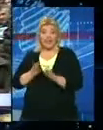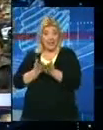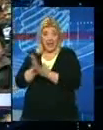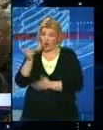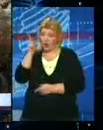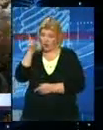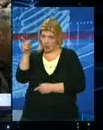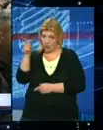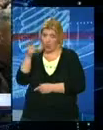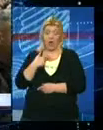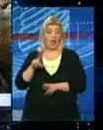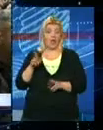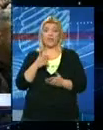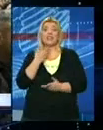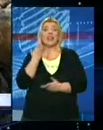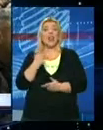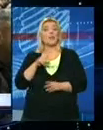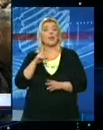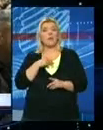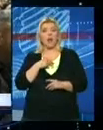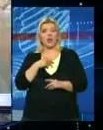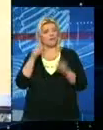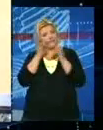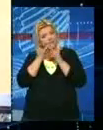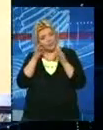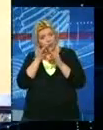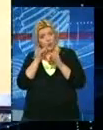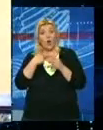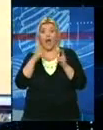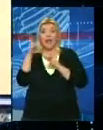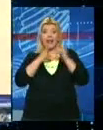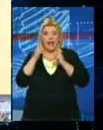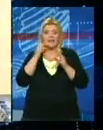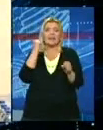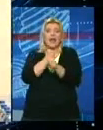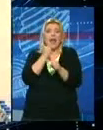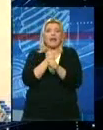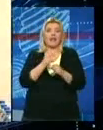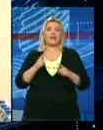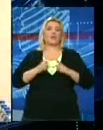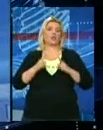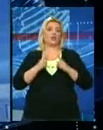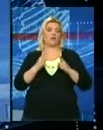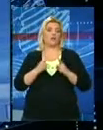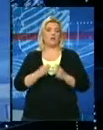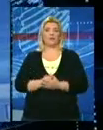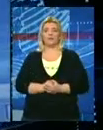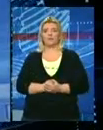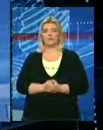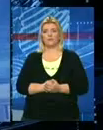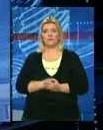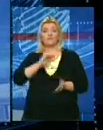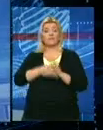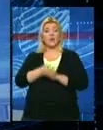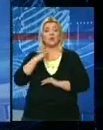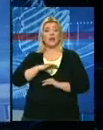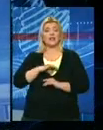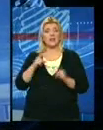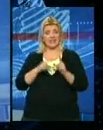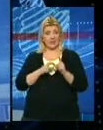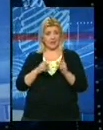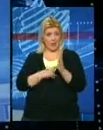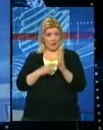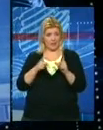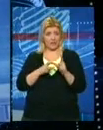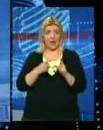bi desilo. Da ne bi imali jedno ogromno razočinenje. Glasajte da radimo i da živimo. Podpredsednica Srpske